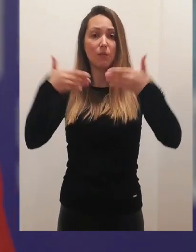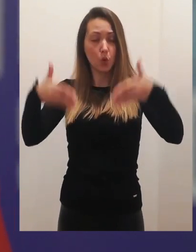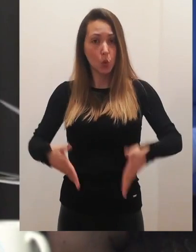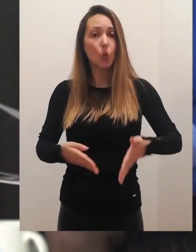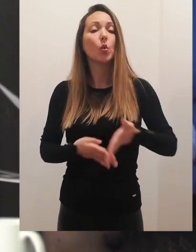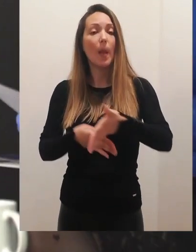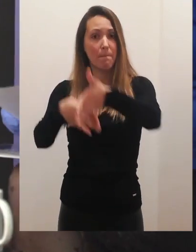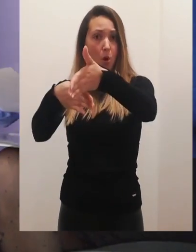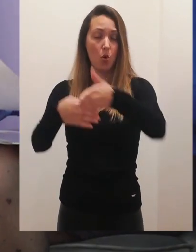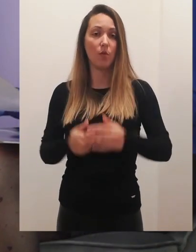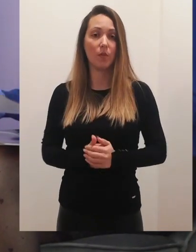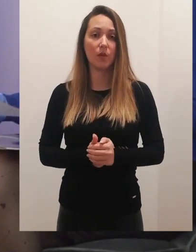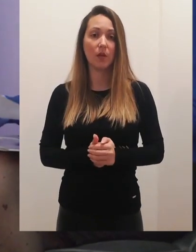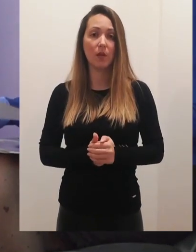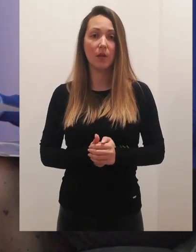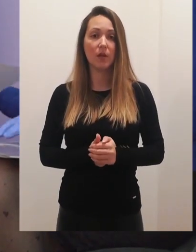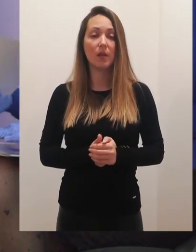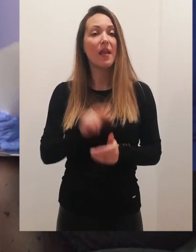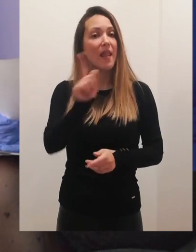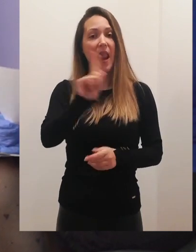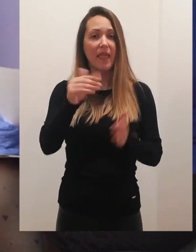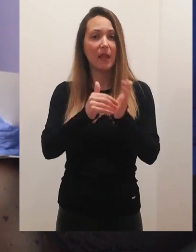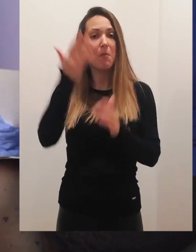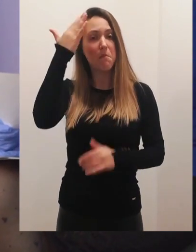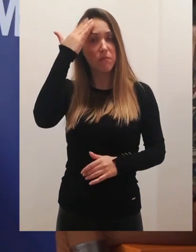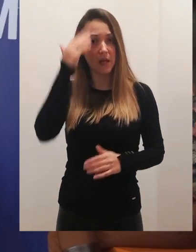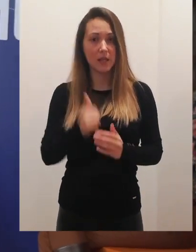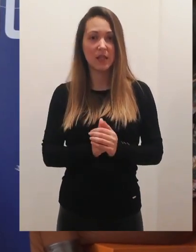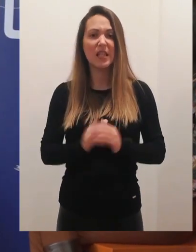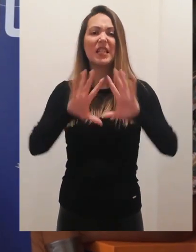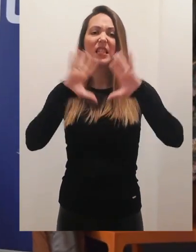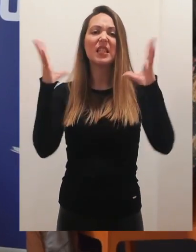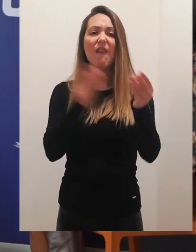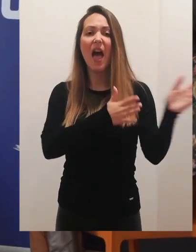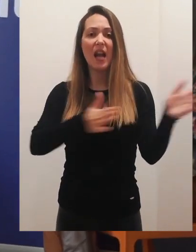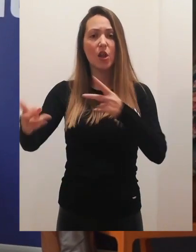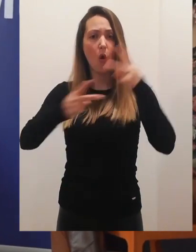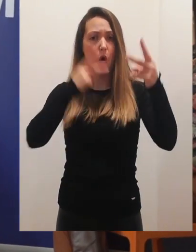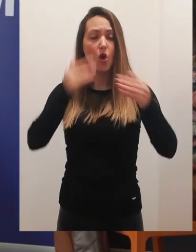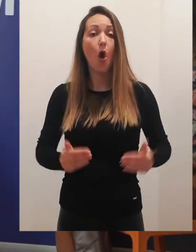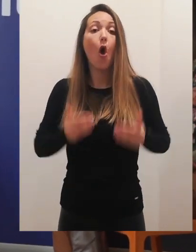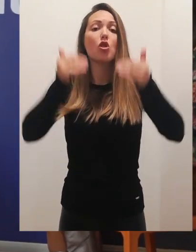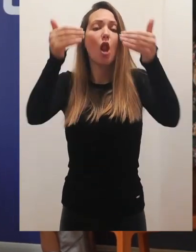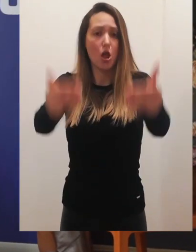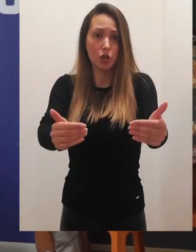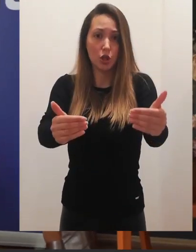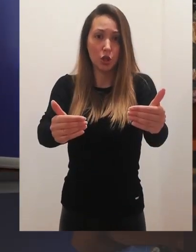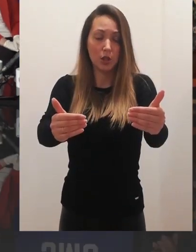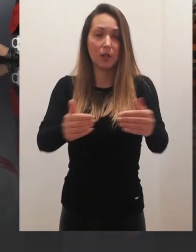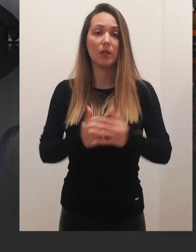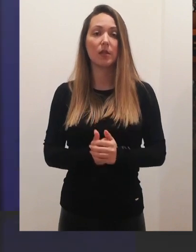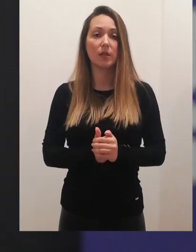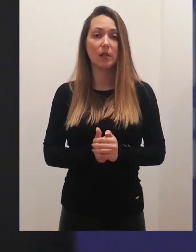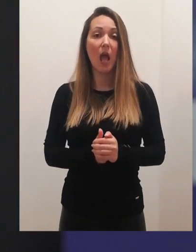tu da im u tim situacijama pomožemo i da se ne brine u potok. Sve redovne kontrole odložite i do kraja vanrednog stanja.